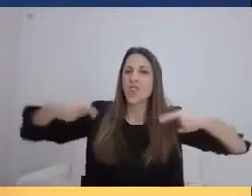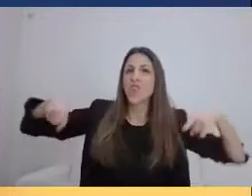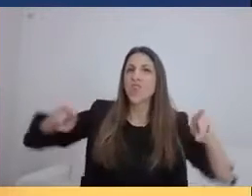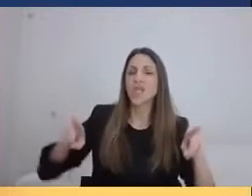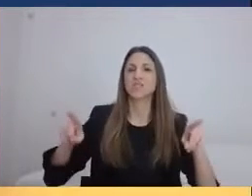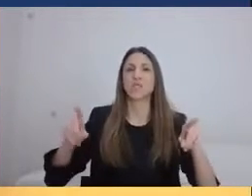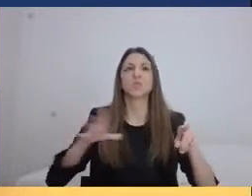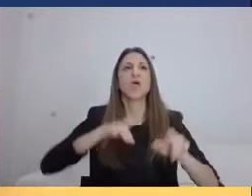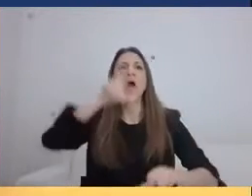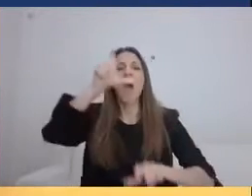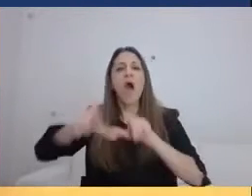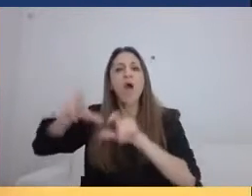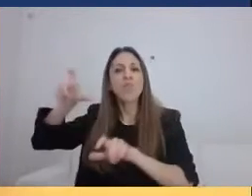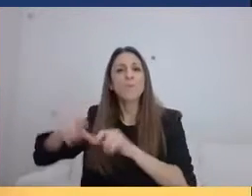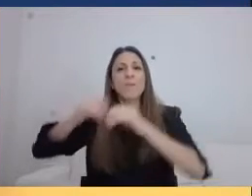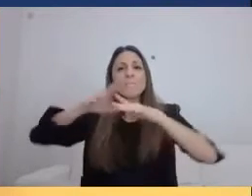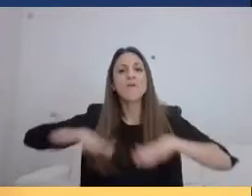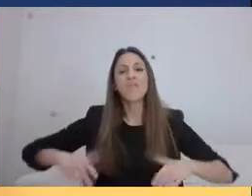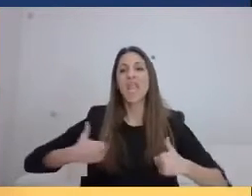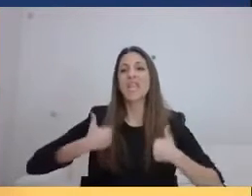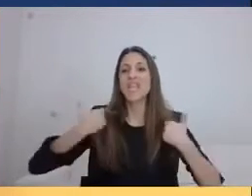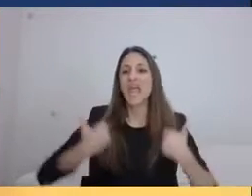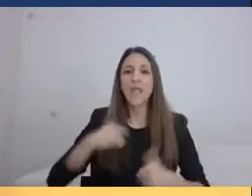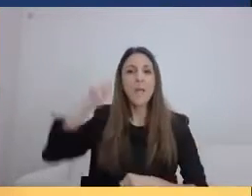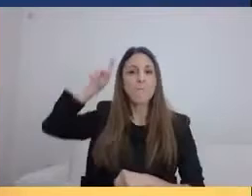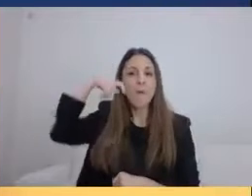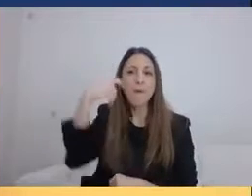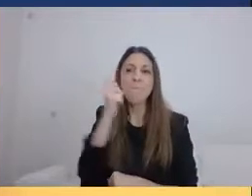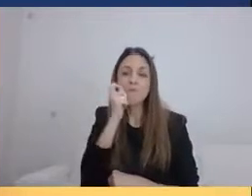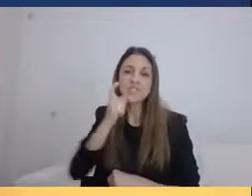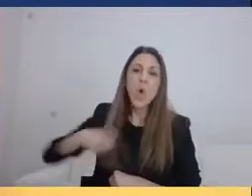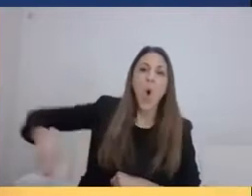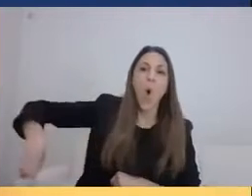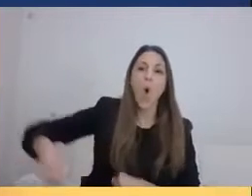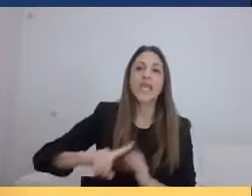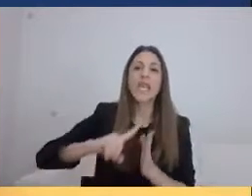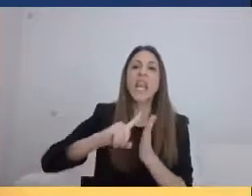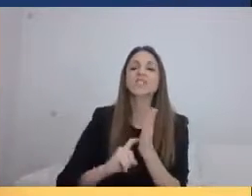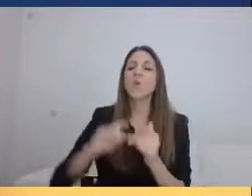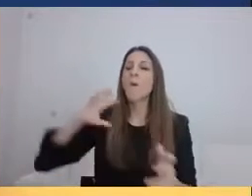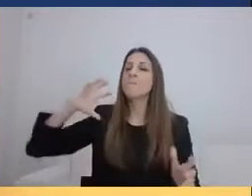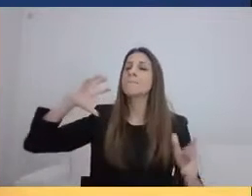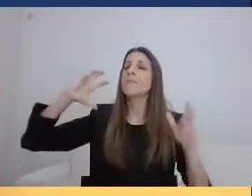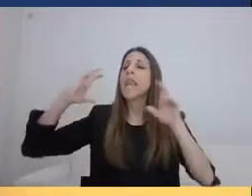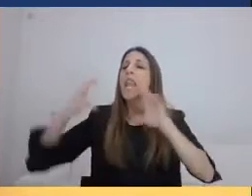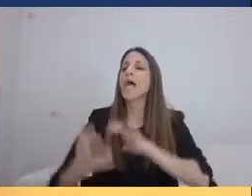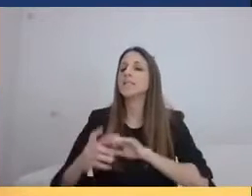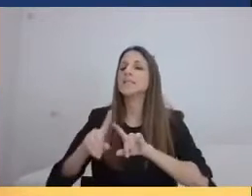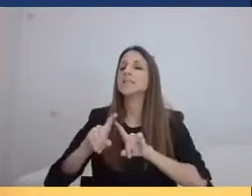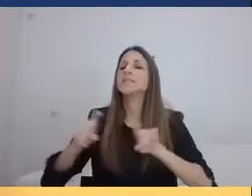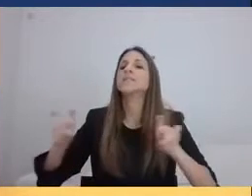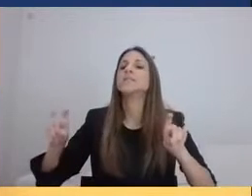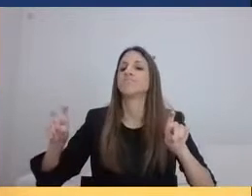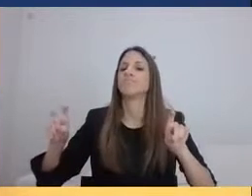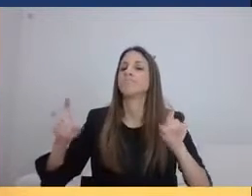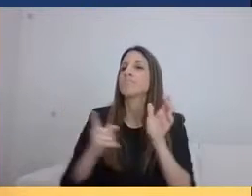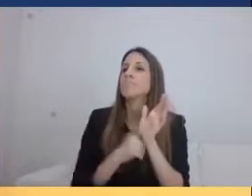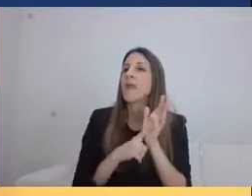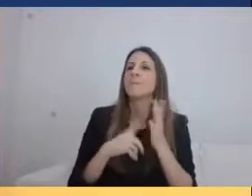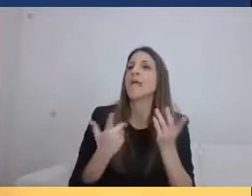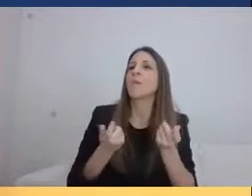εκπαιδεύσουμε τα παιδιά, να μάθουν ποια είναι τα όρια του πλανήτη μας. Η Κομισιόν τώρα προετοιμάζει μια πρόταση